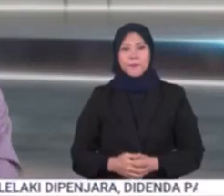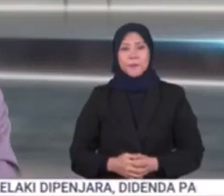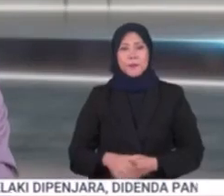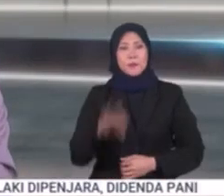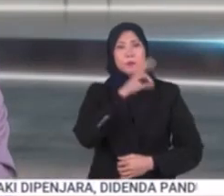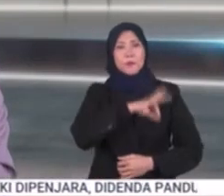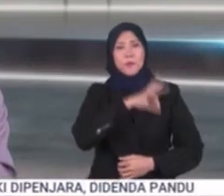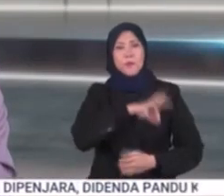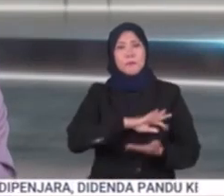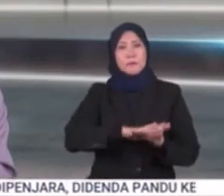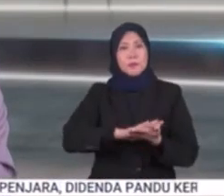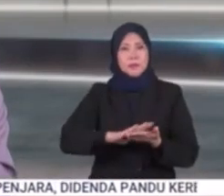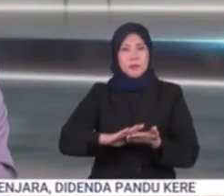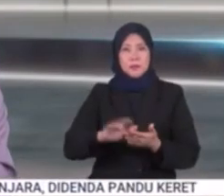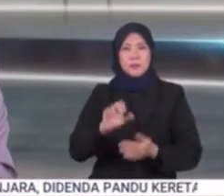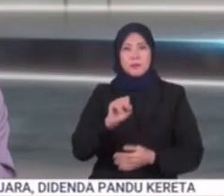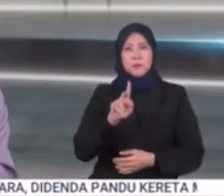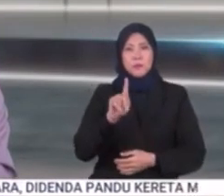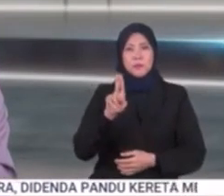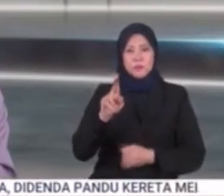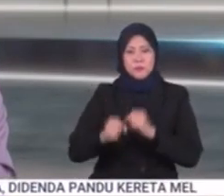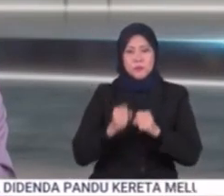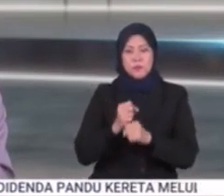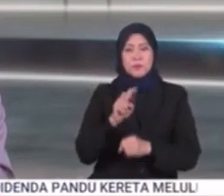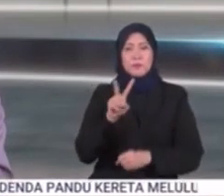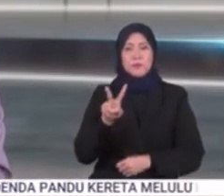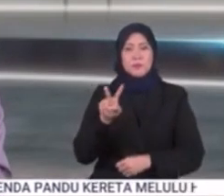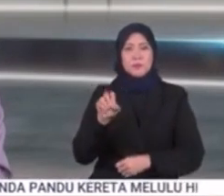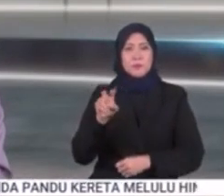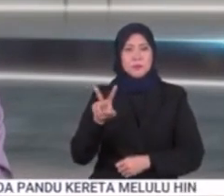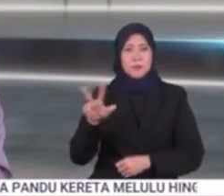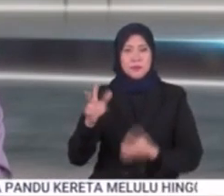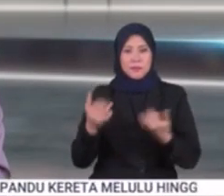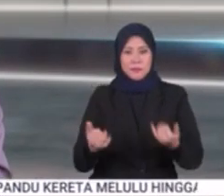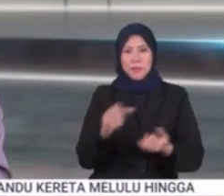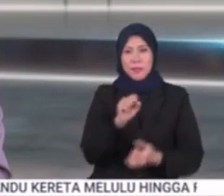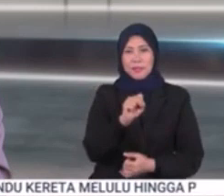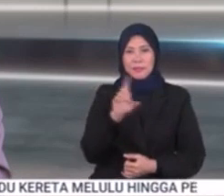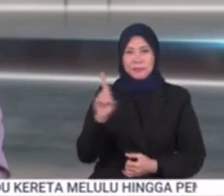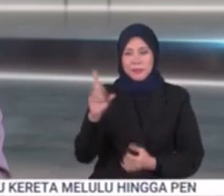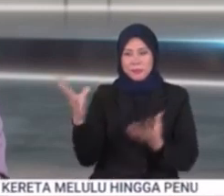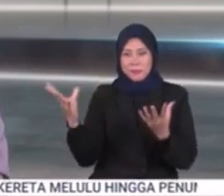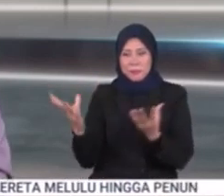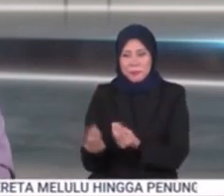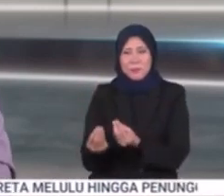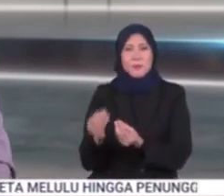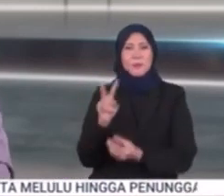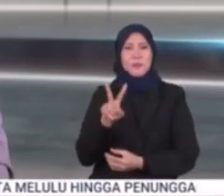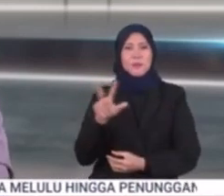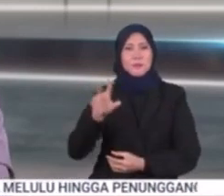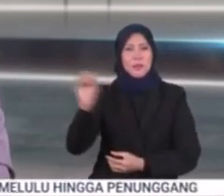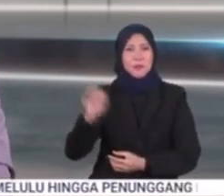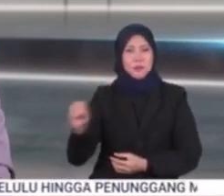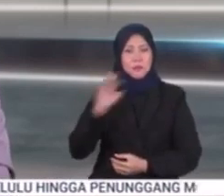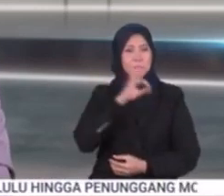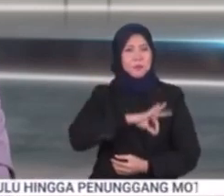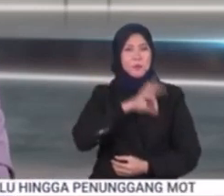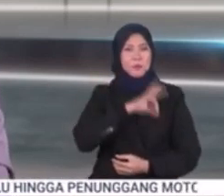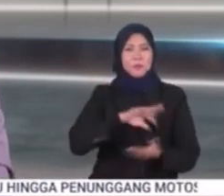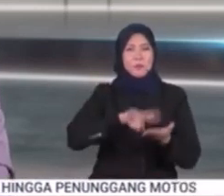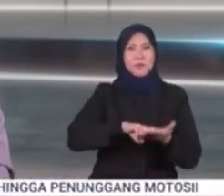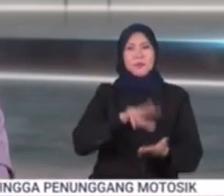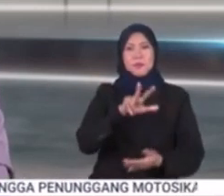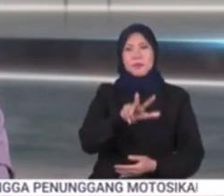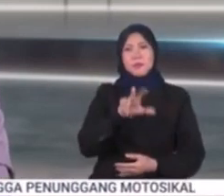Keuntungan bersih suku tahun ke-2 2023 Sime Darby Plantation Berhad susut 53%. Keuntungan direkodkan